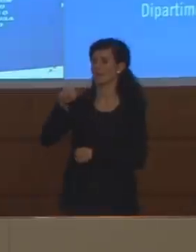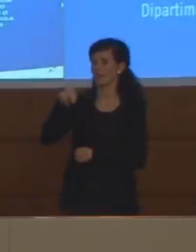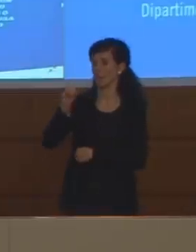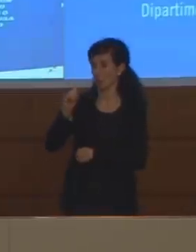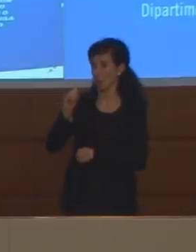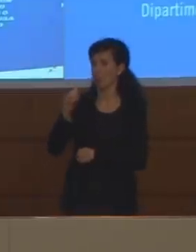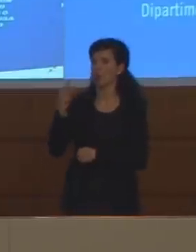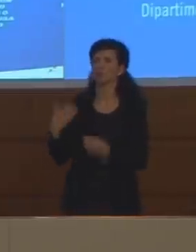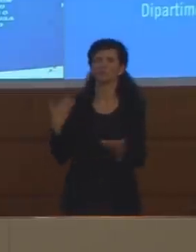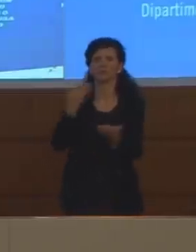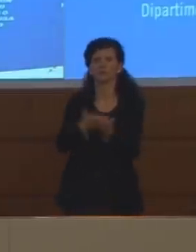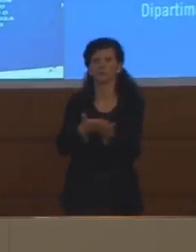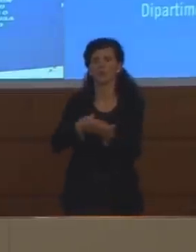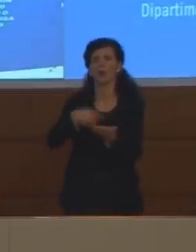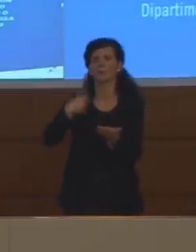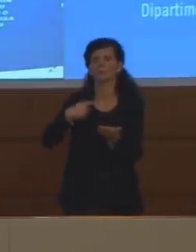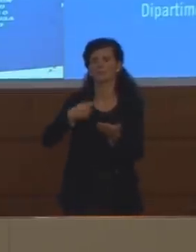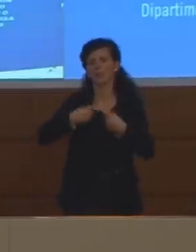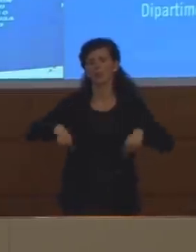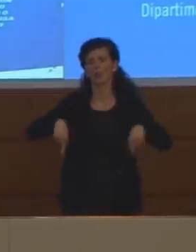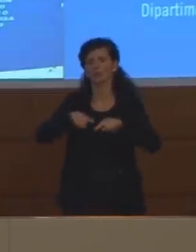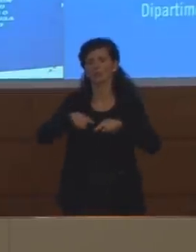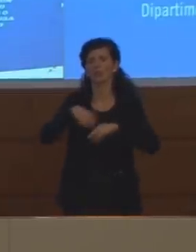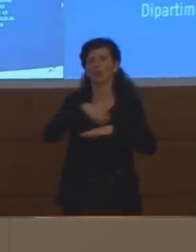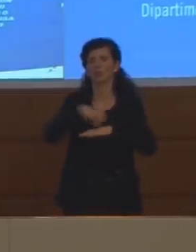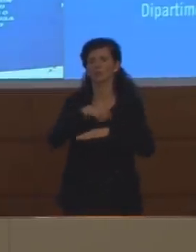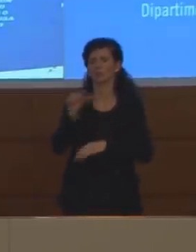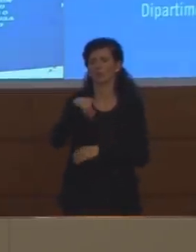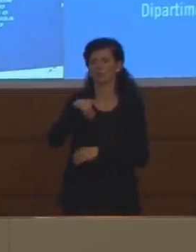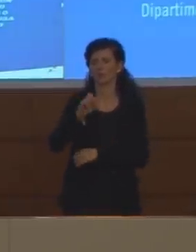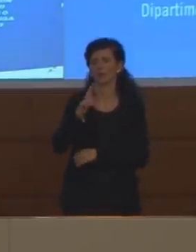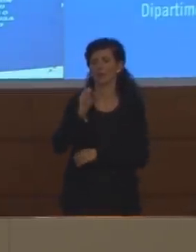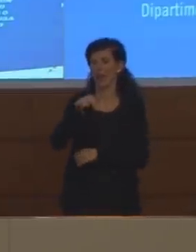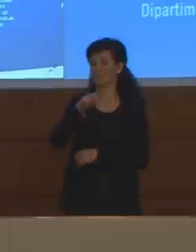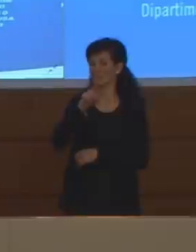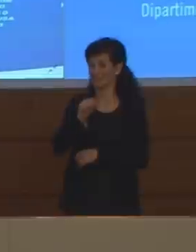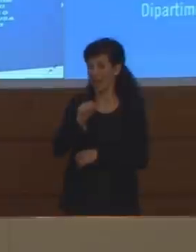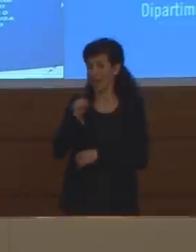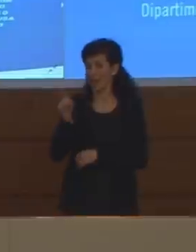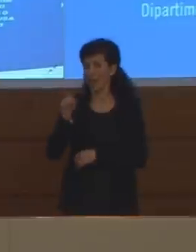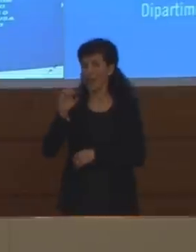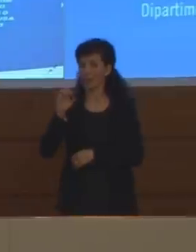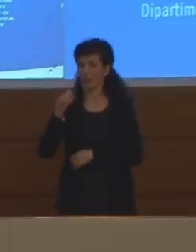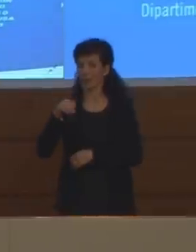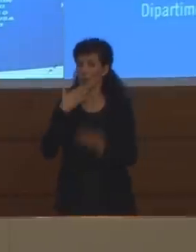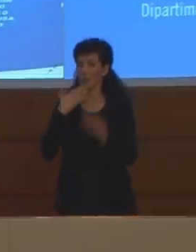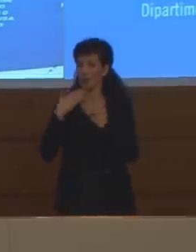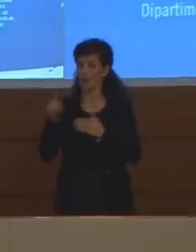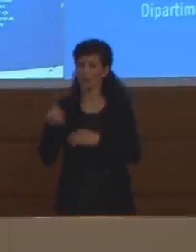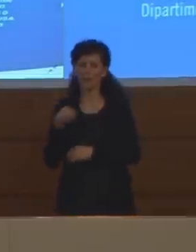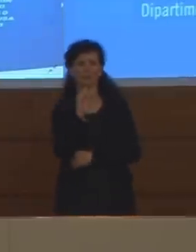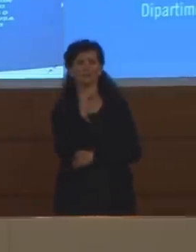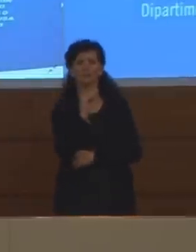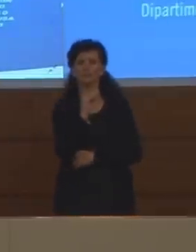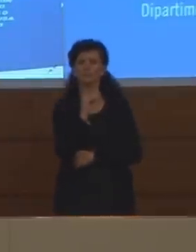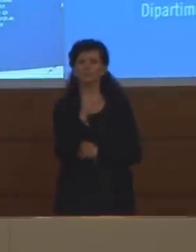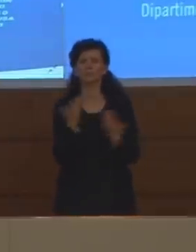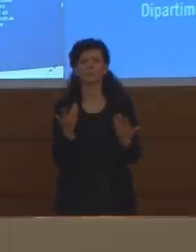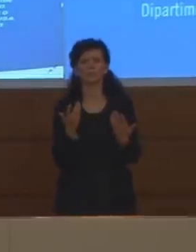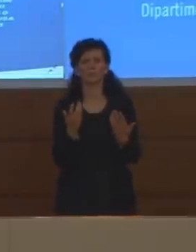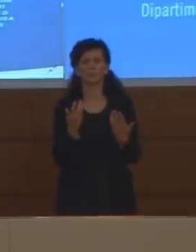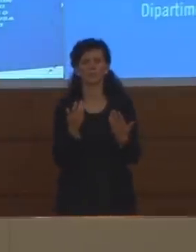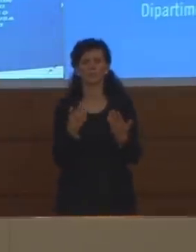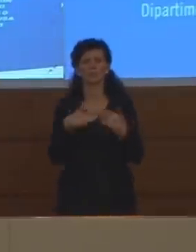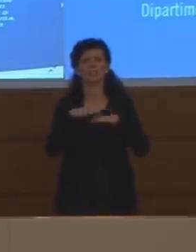'interrogazione al Presidente del Consiglio e al Ministro Speranza per domandare che come mai nella relazione annuale che i